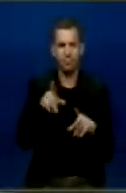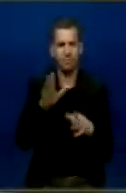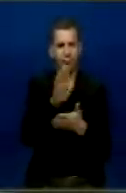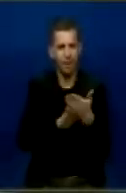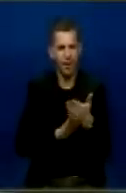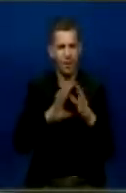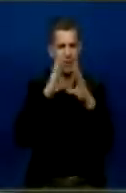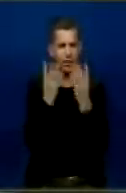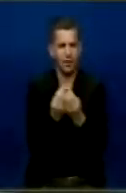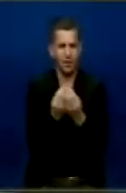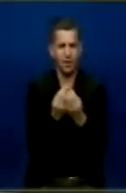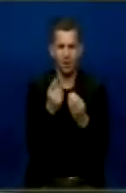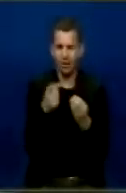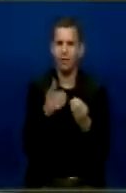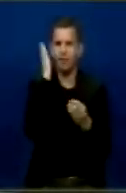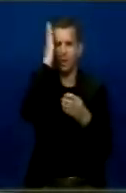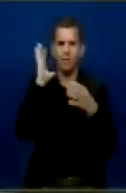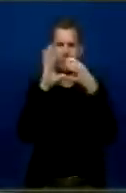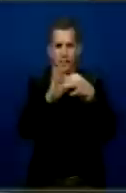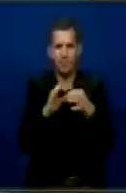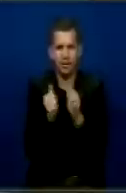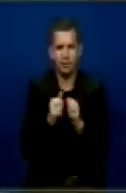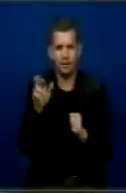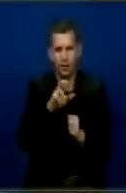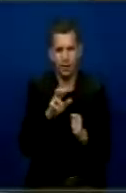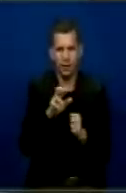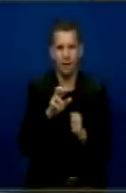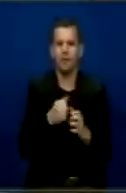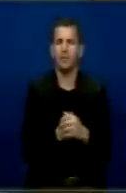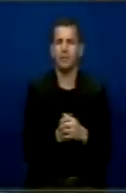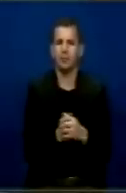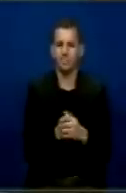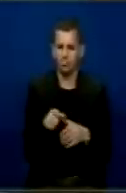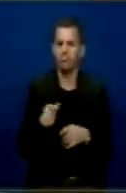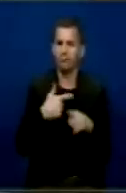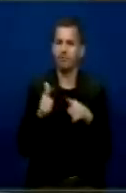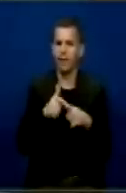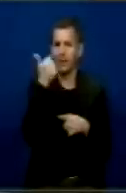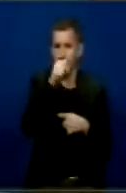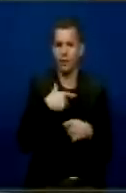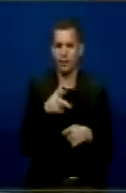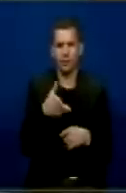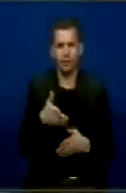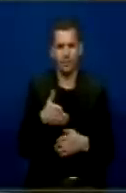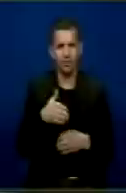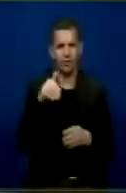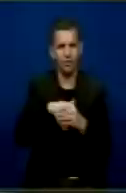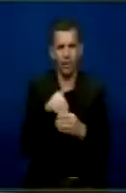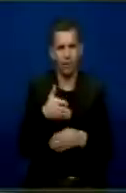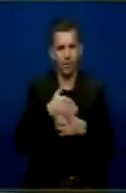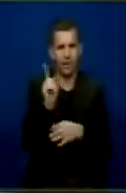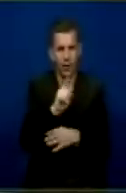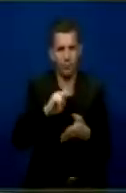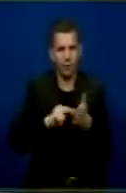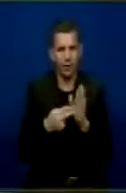tash këtë pozicion në procesin e aderimit të bashkimit Europian. Pra ndaj kjo është njëra prejrasyve pëse ne nuk të të avatojmë këtë plan sot, e jo se